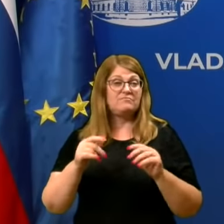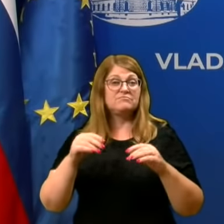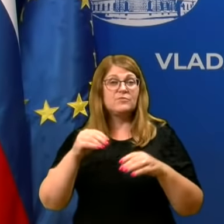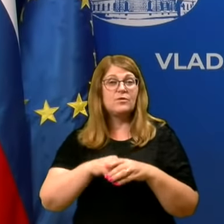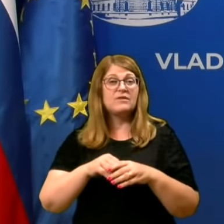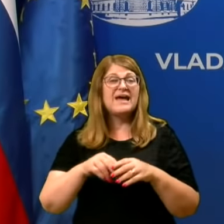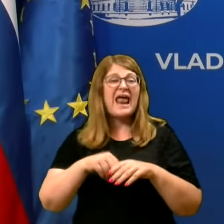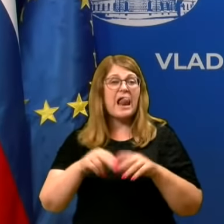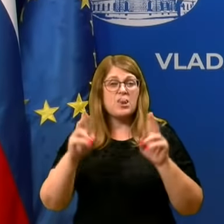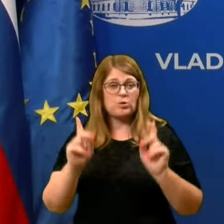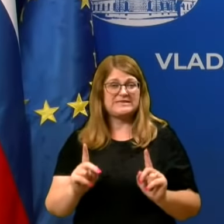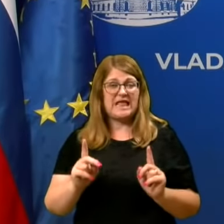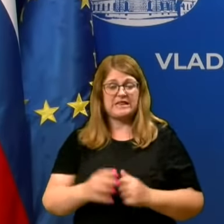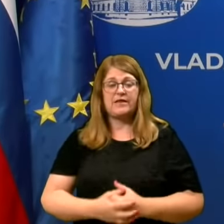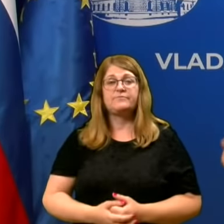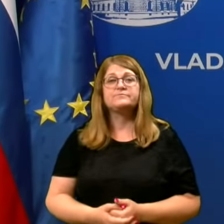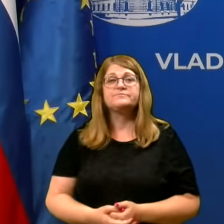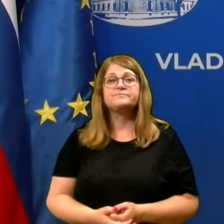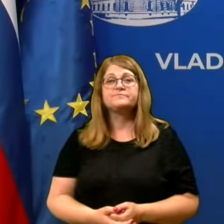epidemijo tevali.